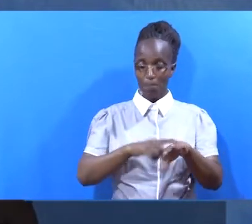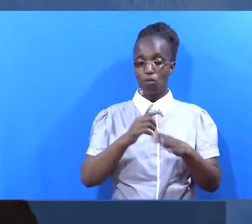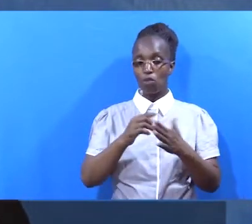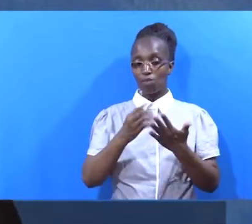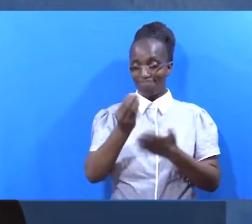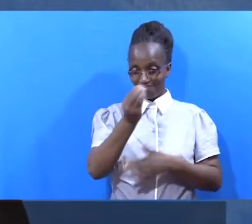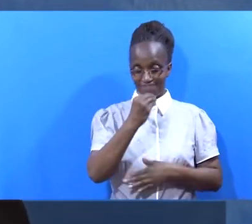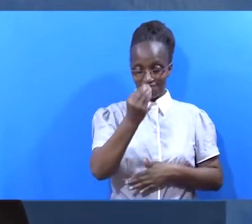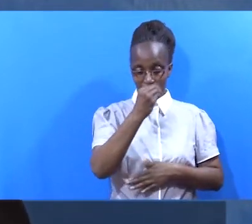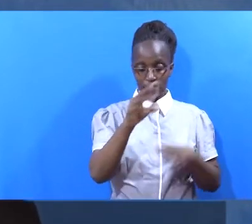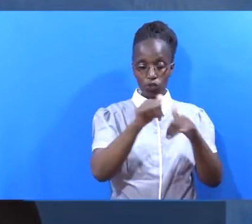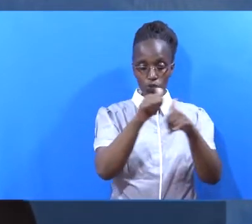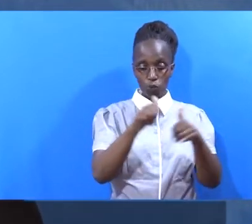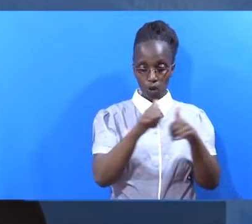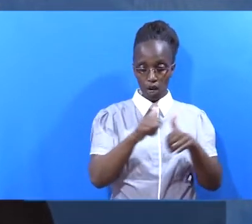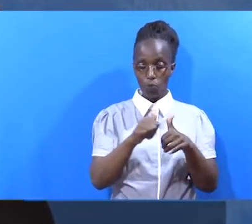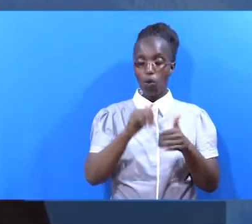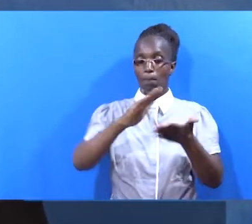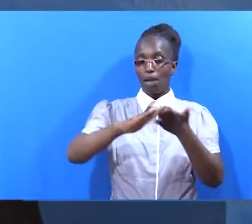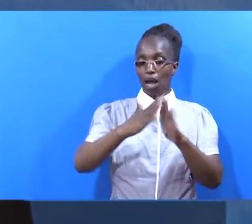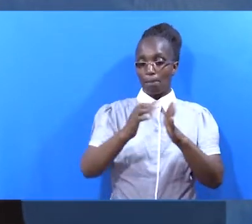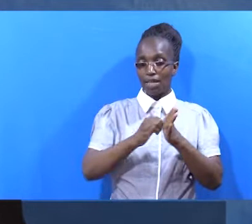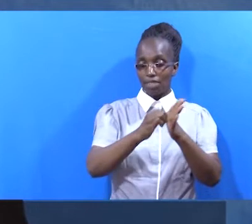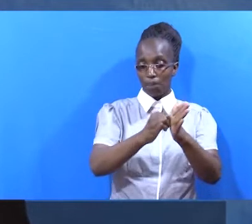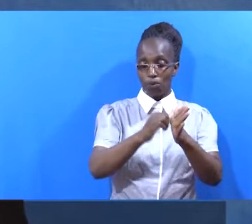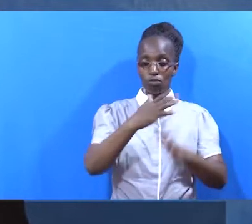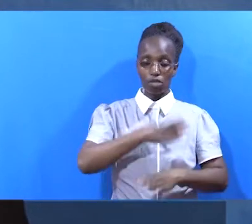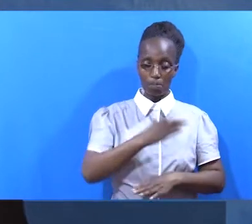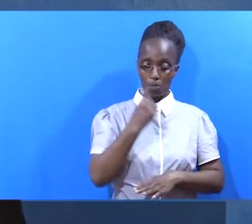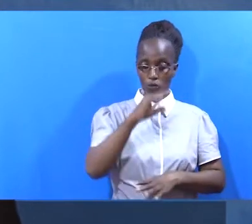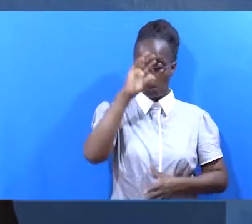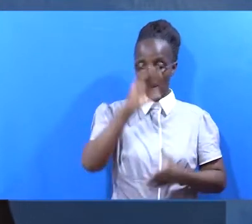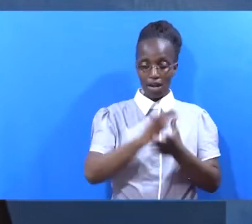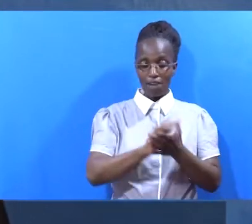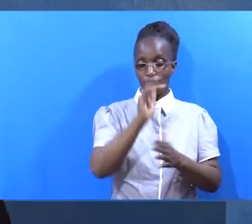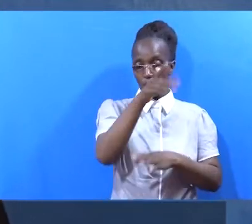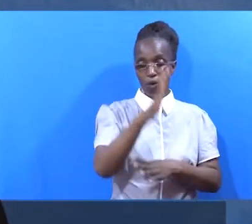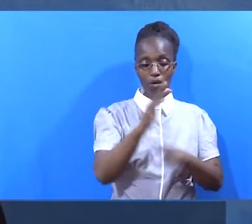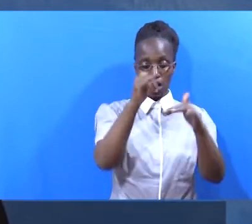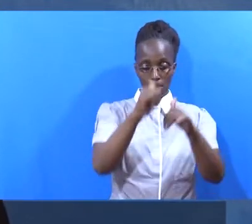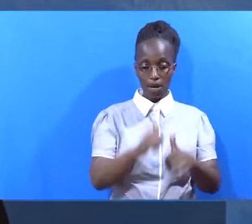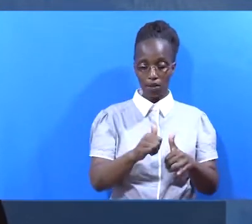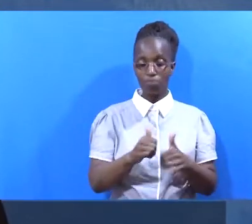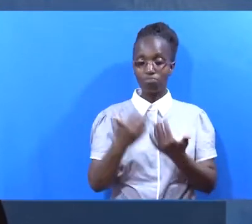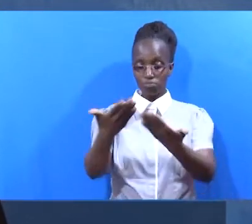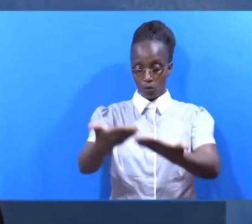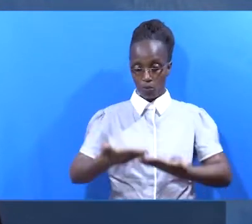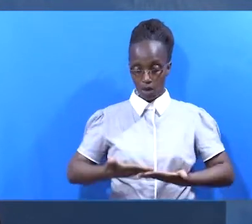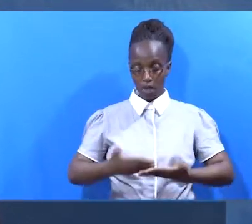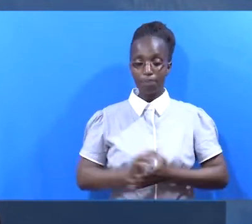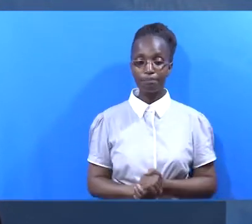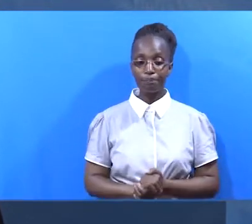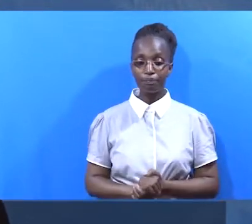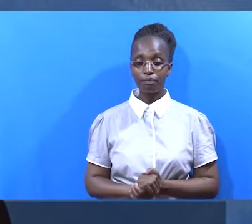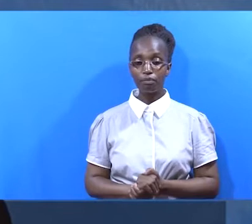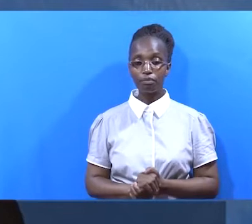kiroo na tutakua watu wa kuigwa na wale wengine ambayo Bado kumuamini na kumchukua Yesu Kristo kwa mkoso ya